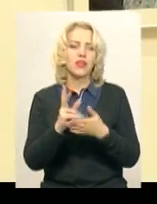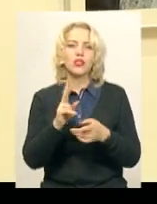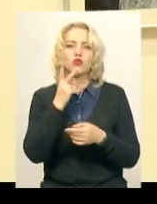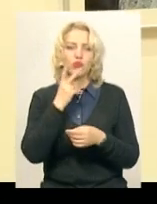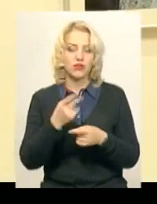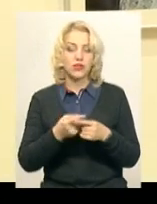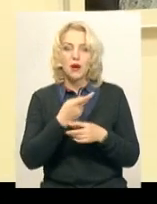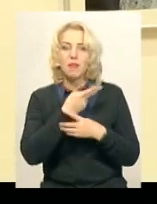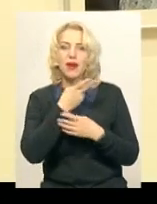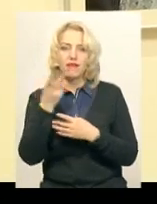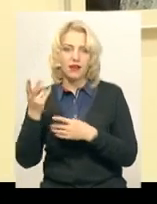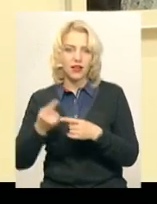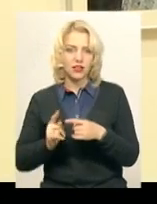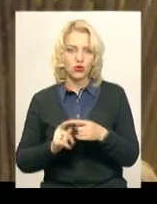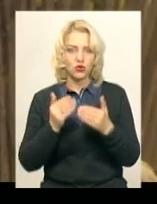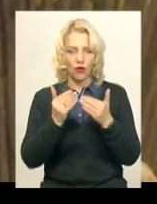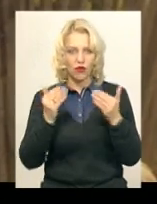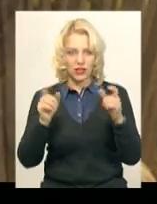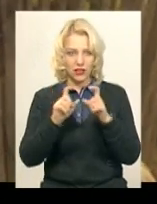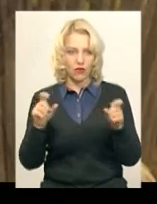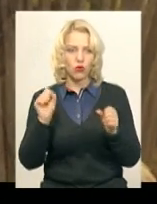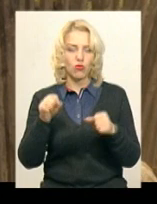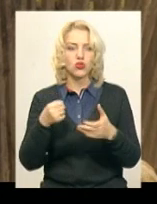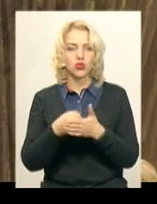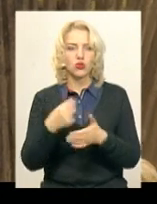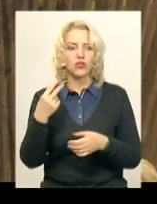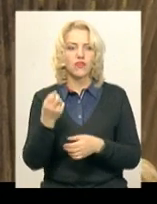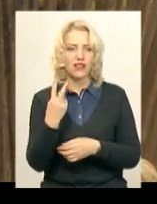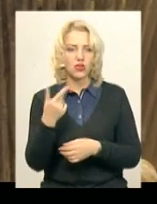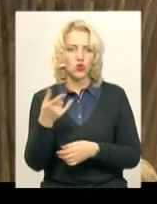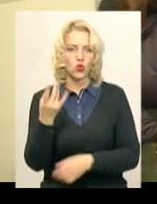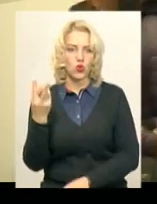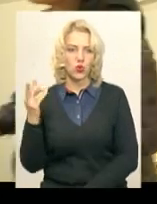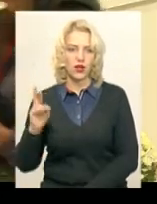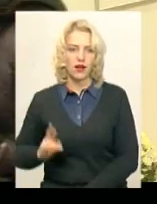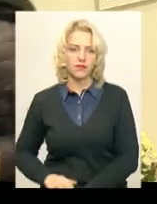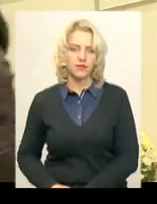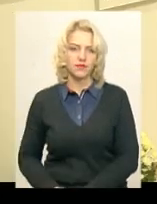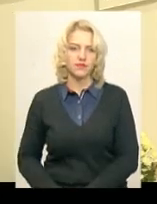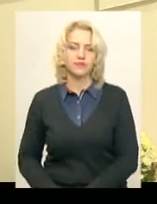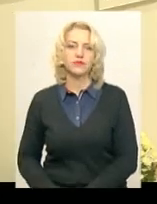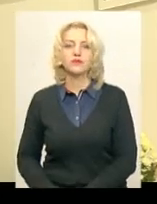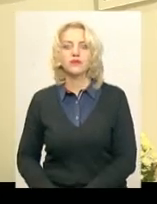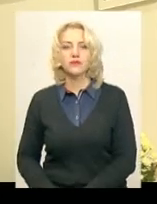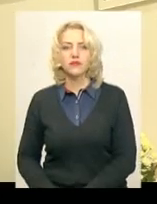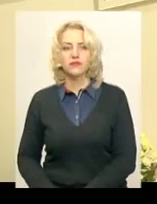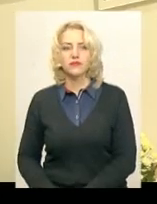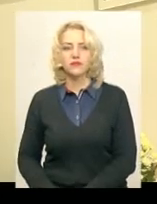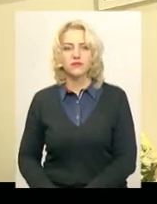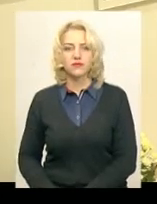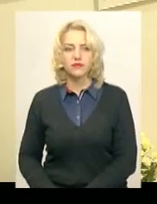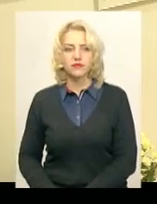Переглянути виставку харківських фотографів можна до 12 грудня. Тетяна Ворожцова, Олександр Горішевський, новини, Поділля, Центр.